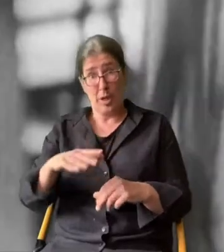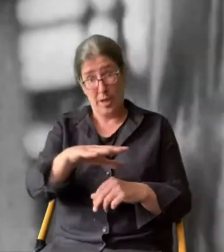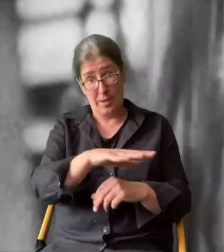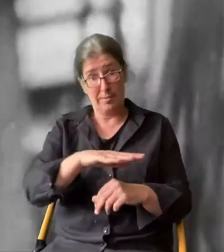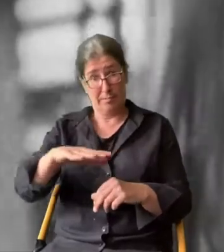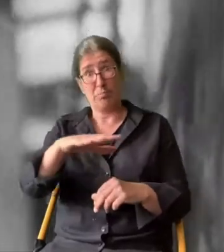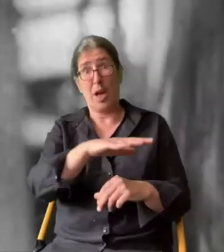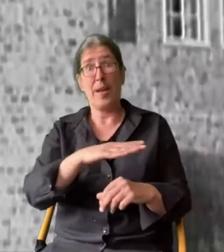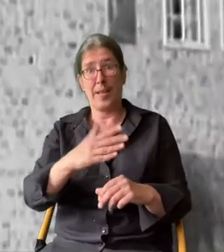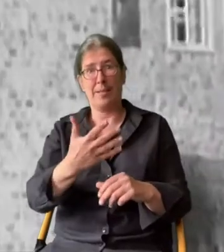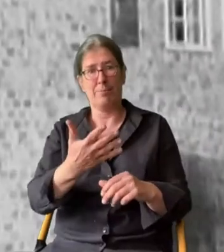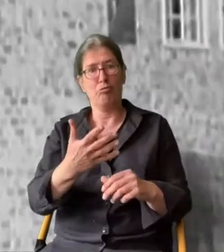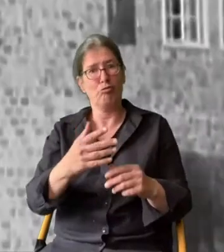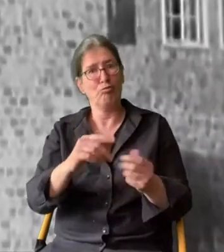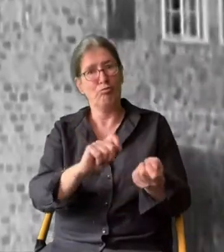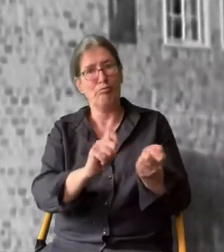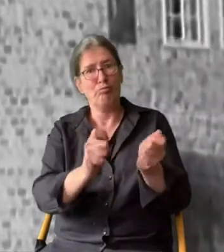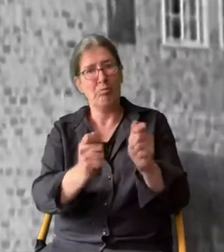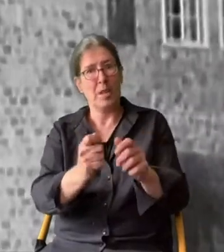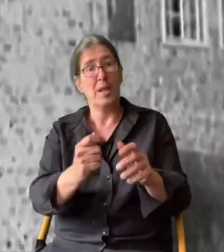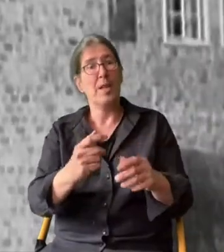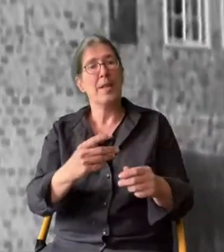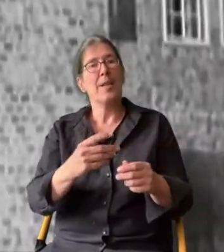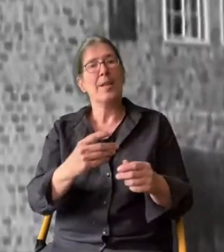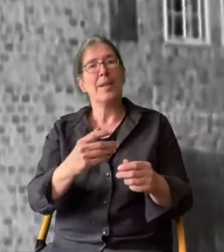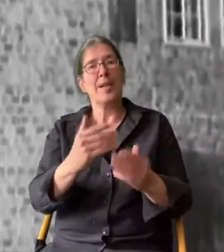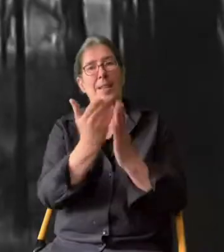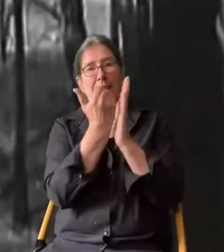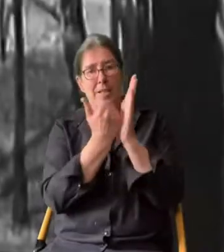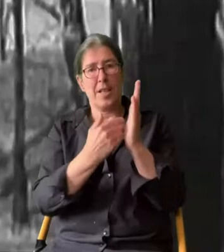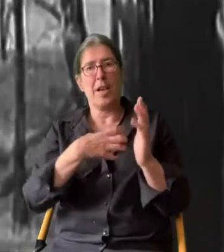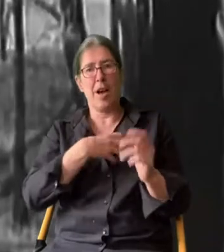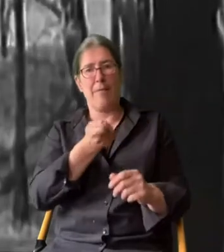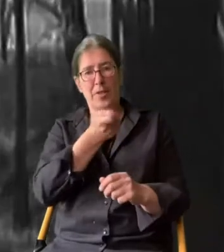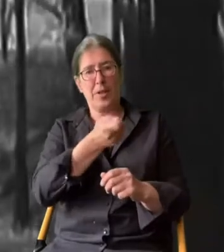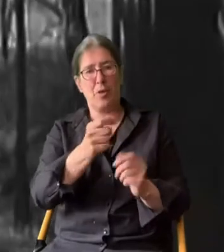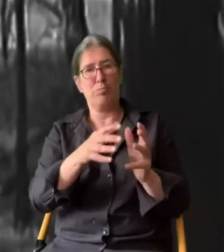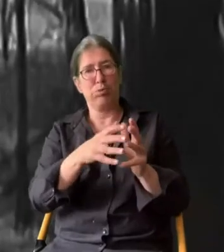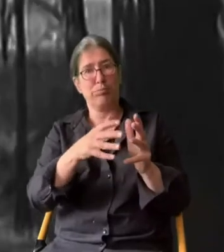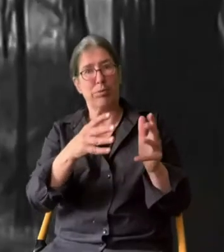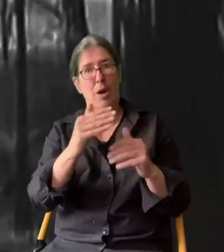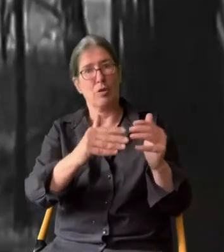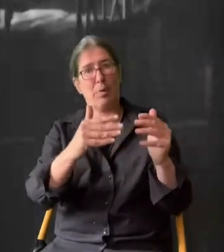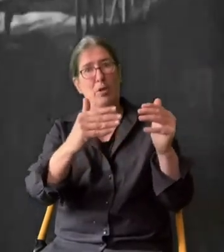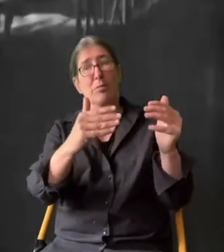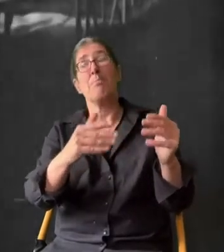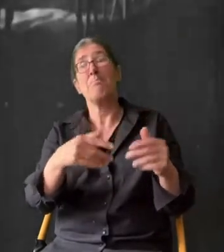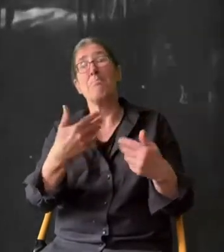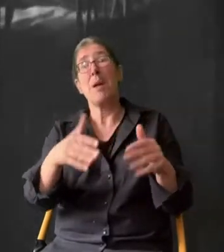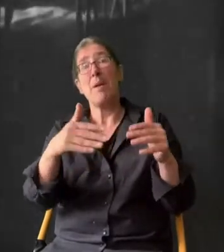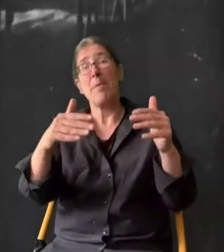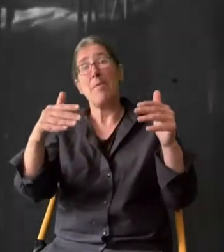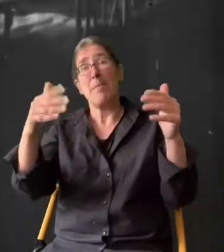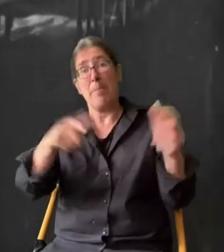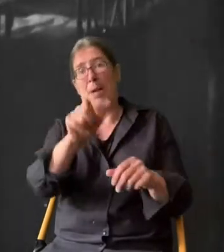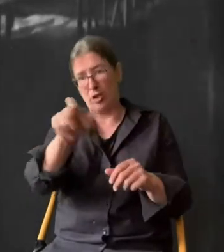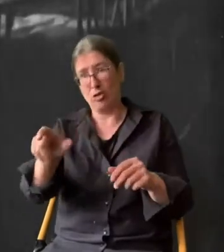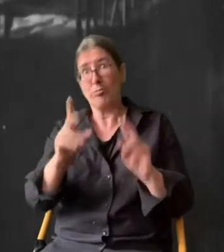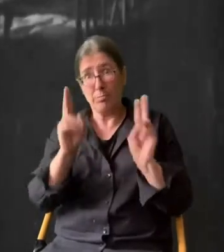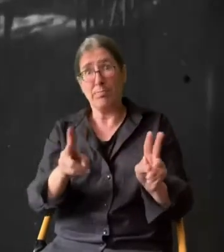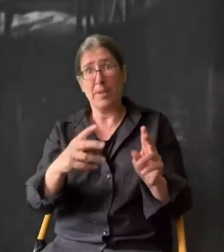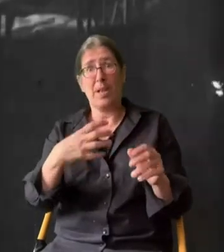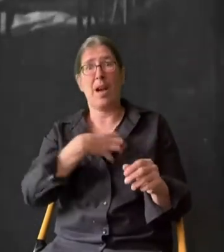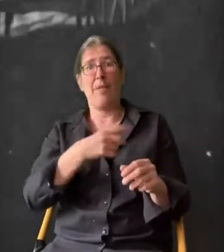Auch im Gesundheitswesen tut sich was. Die gesetzliche Krankenversicherung wird weiter ausgebaut. Immer mehr Menschen sind jetzt